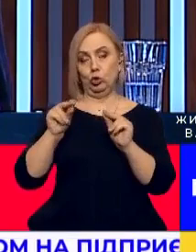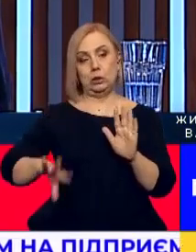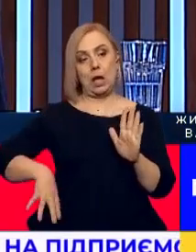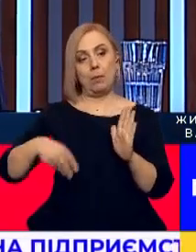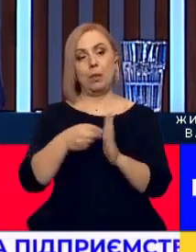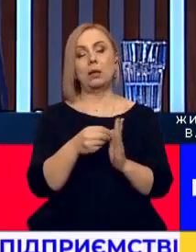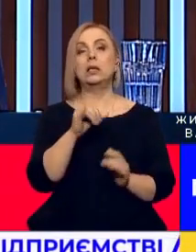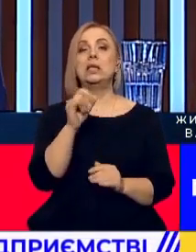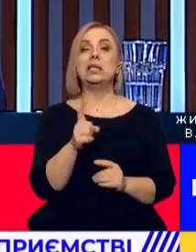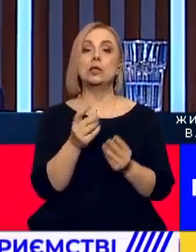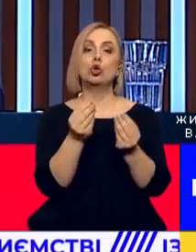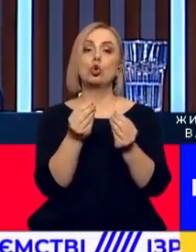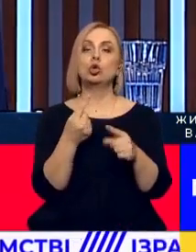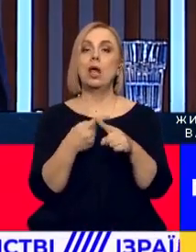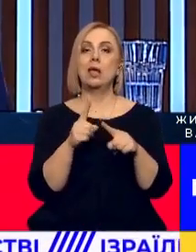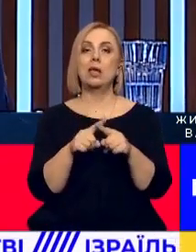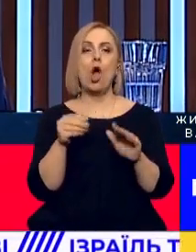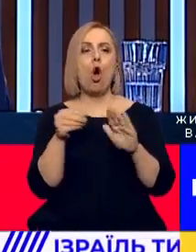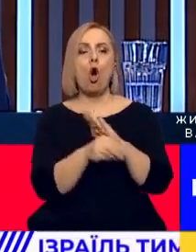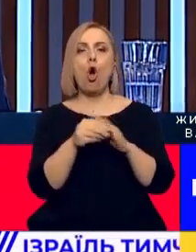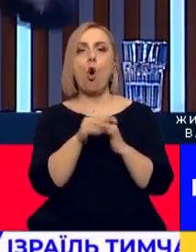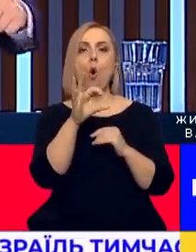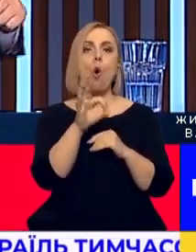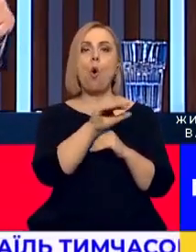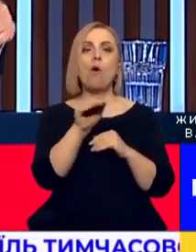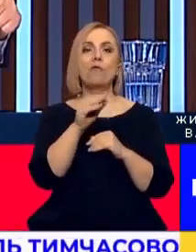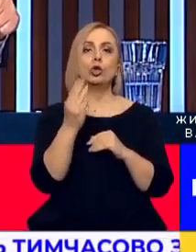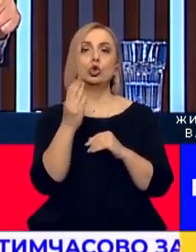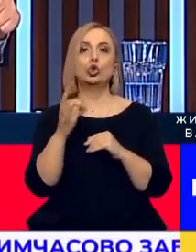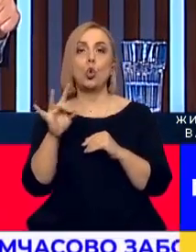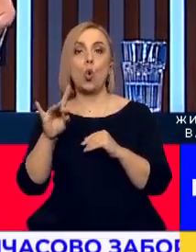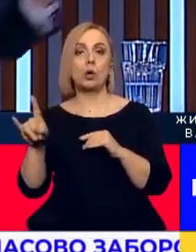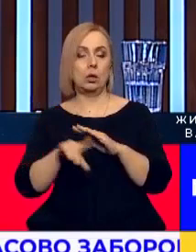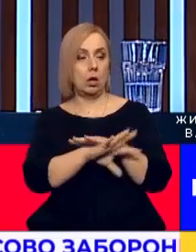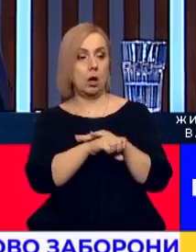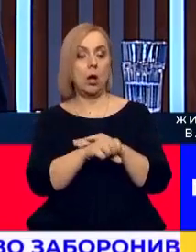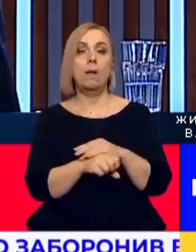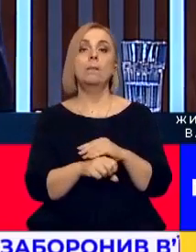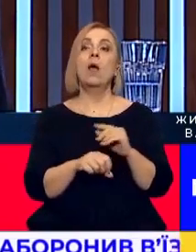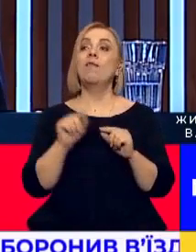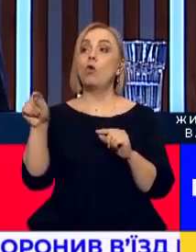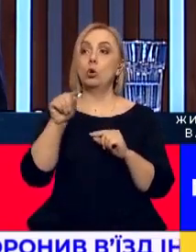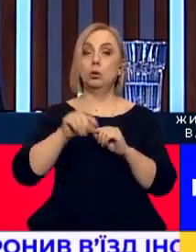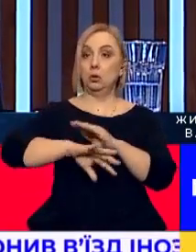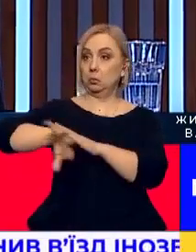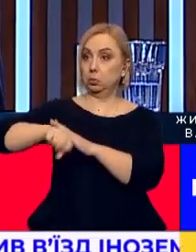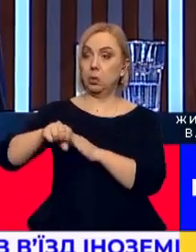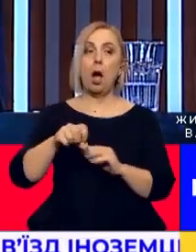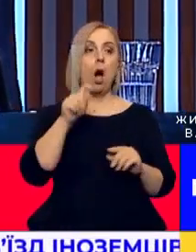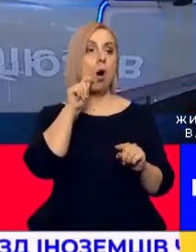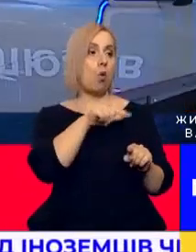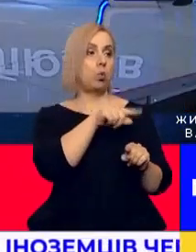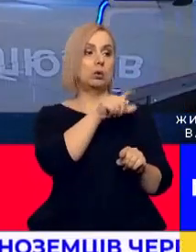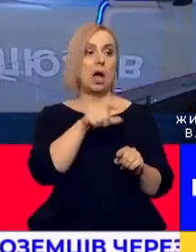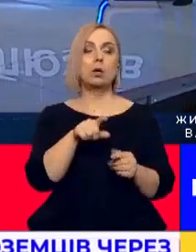вони в офшори мільярди повиводили, там ховають гроші, українці повинні платити податки, а вони виводять в офшори податки, не платять.